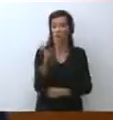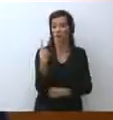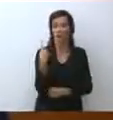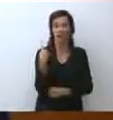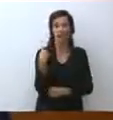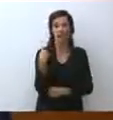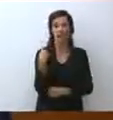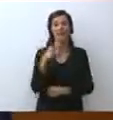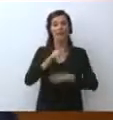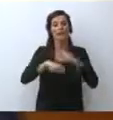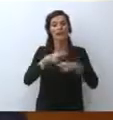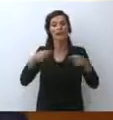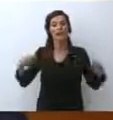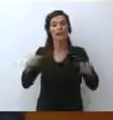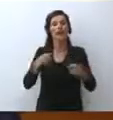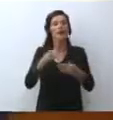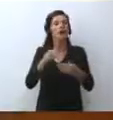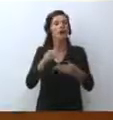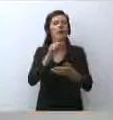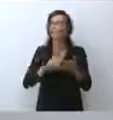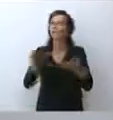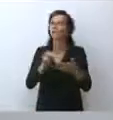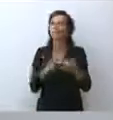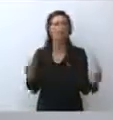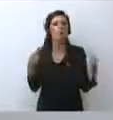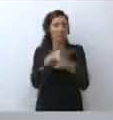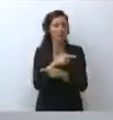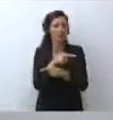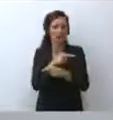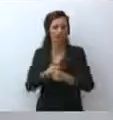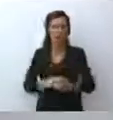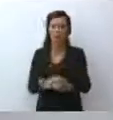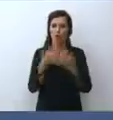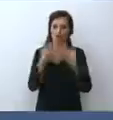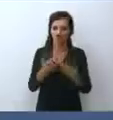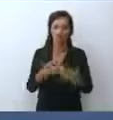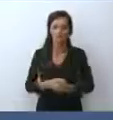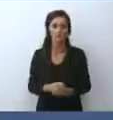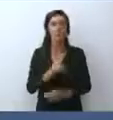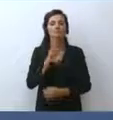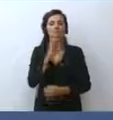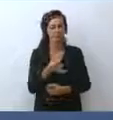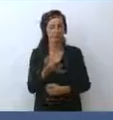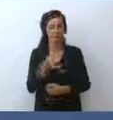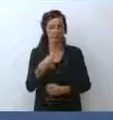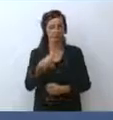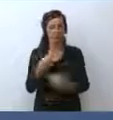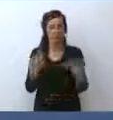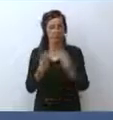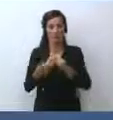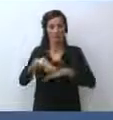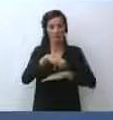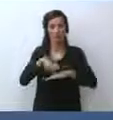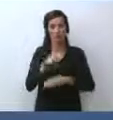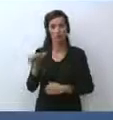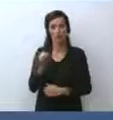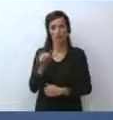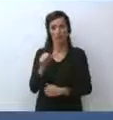Lega, diciamo, contrario in Commissione. Grazie. Sì, il Ministro Speranza ed io ne stiamo